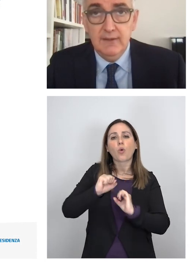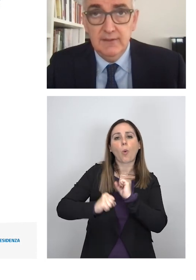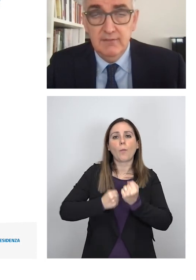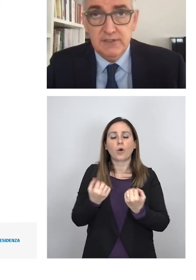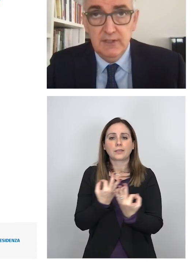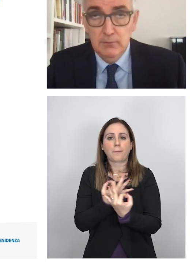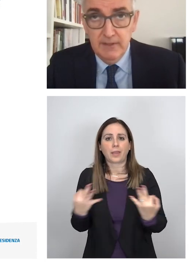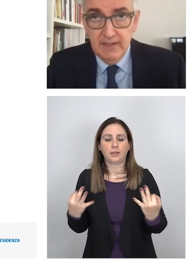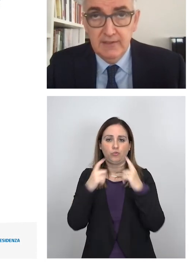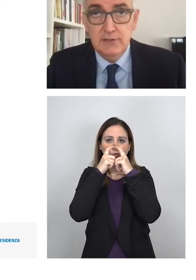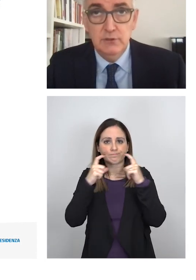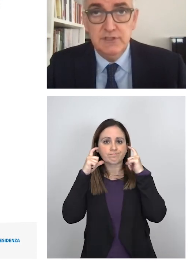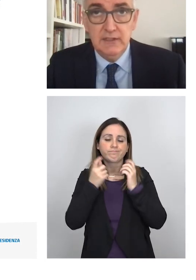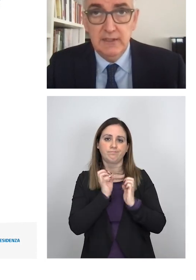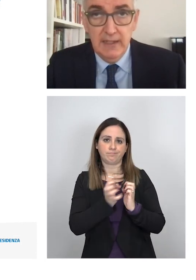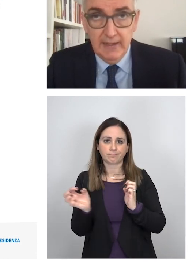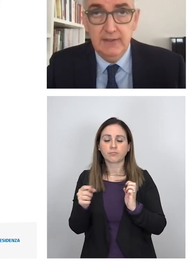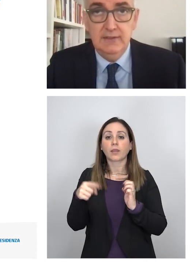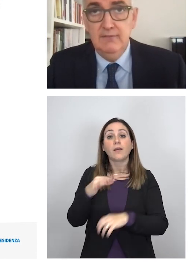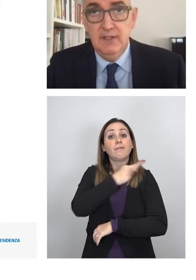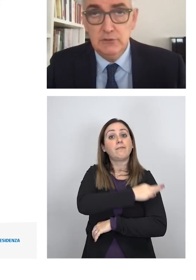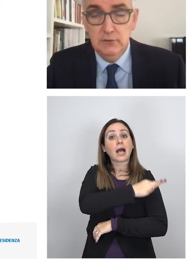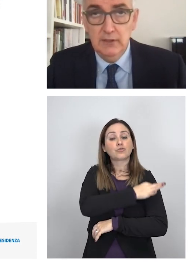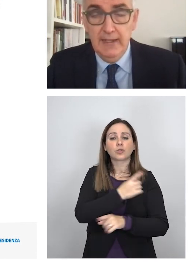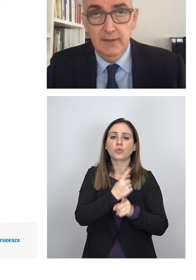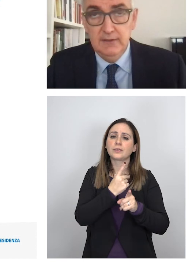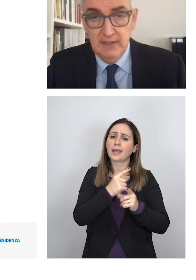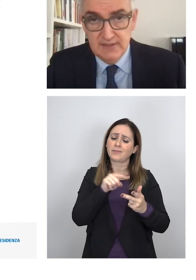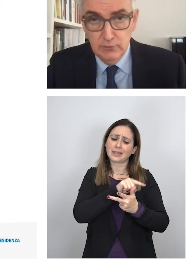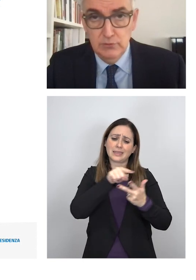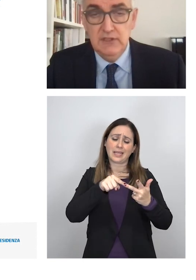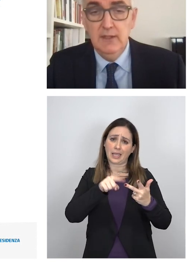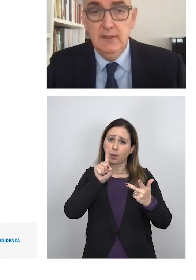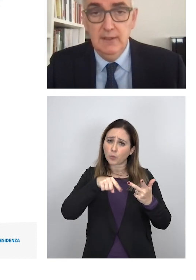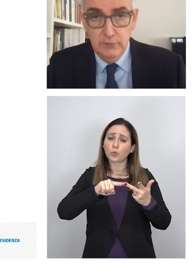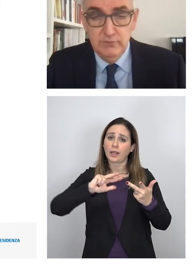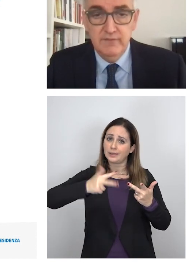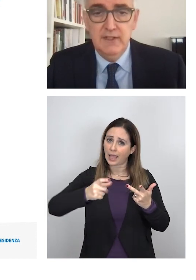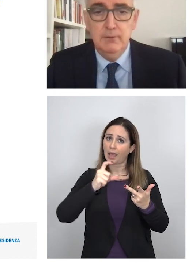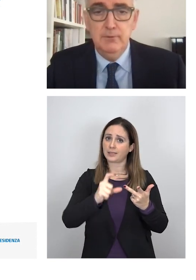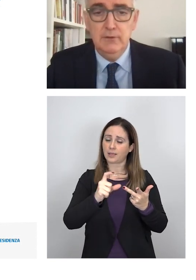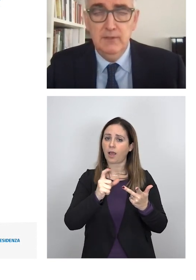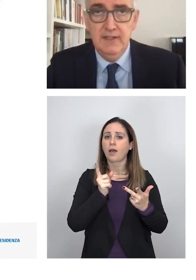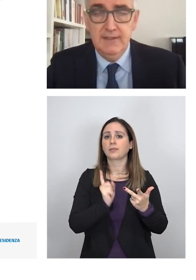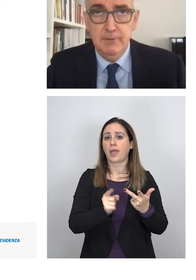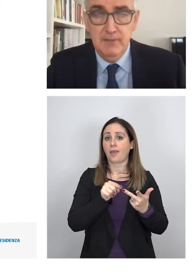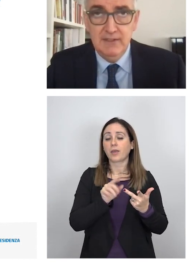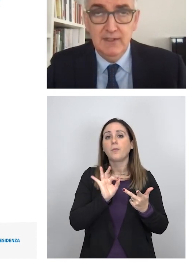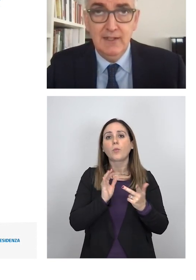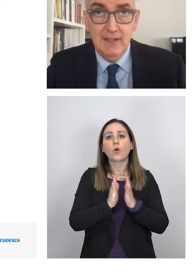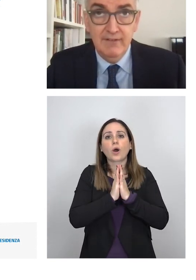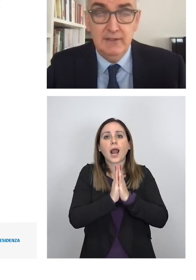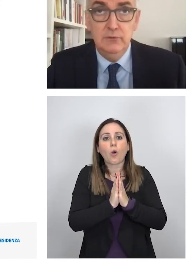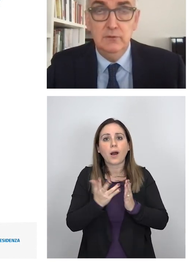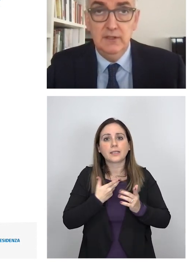che deve essere completata nei suoi cicli e anche attraverso la terza dose laddove viene proprio raccomandata per